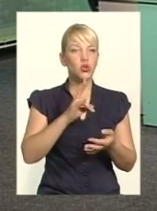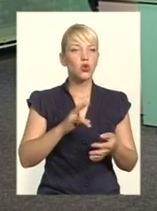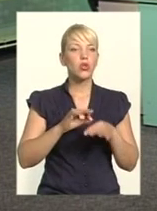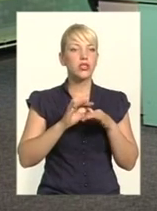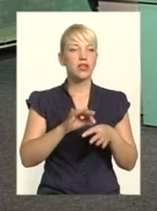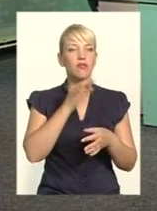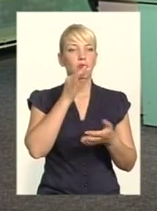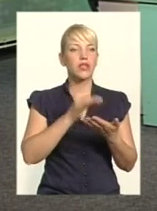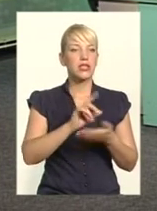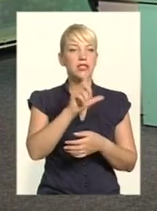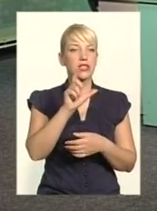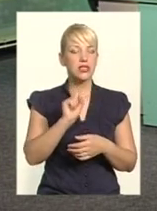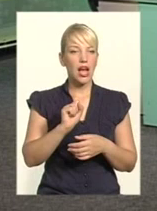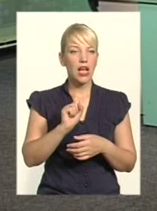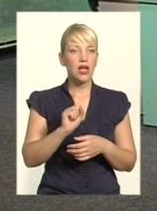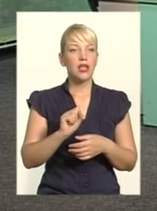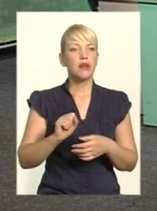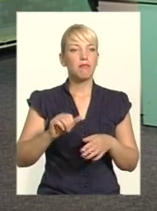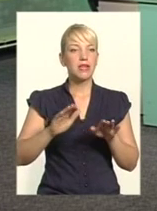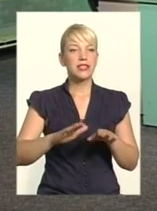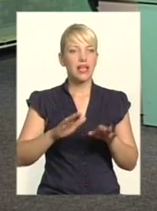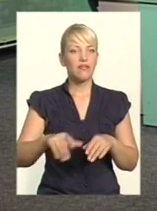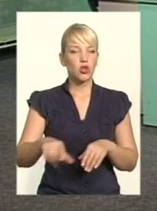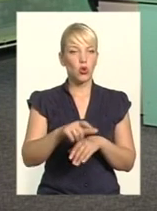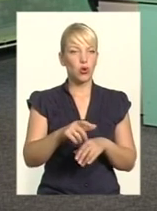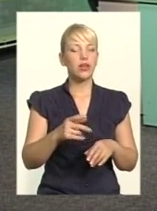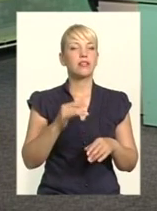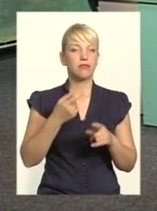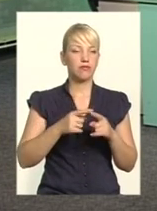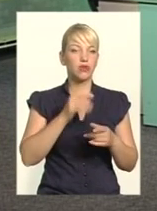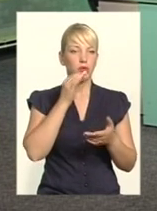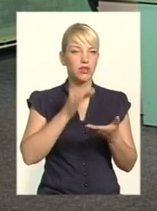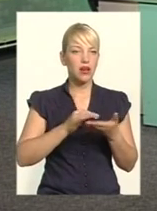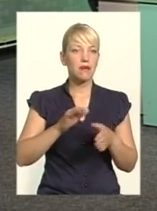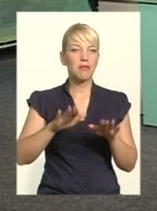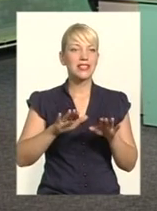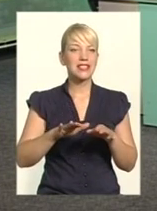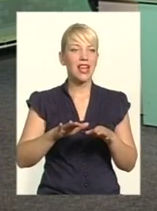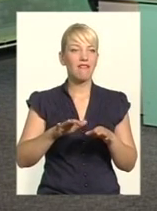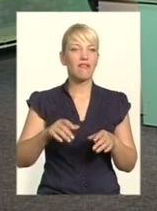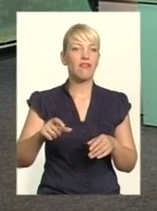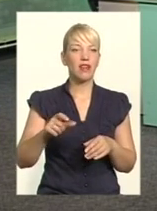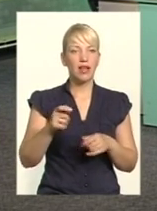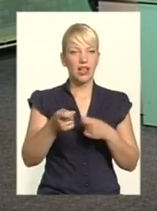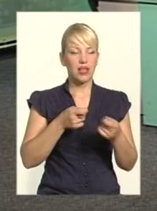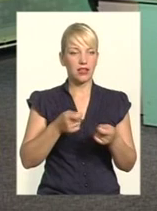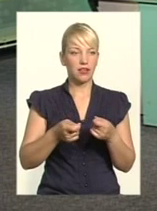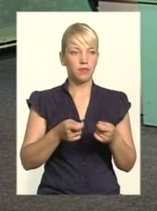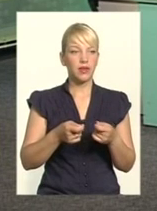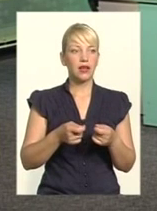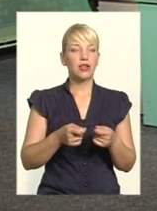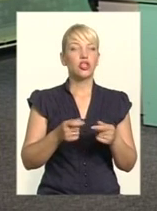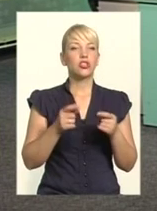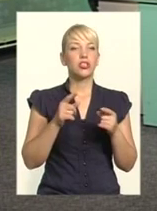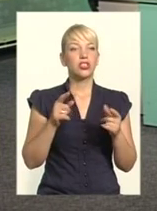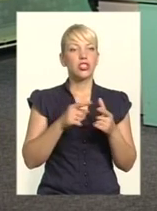рівні... Чому? Чому не робиться? Має бути ефективна програма, має бути ефективний контроль місцевою владою. Чи має бути прописано в Чому сьогодні немає контролю?